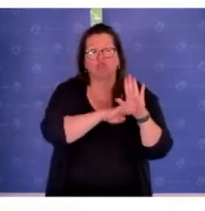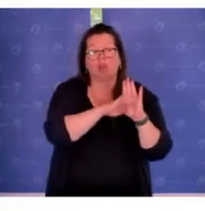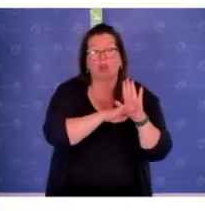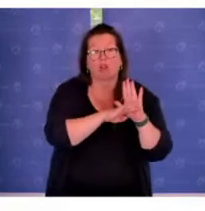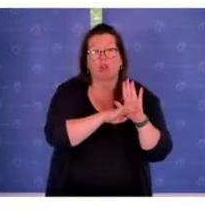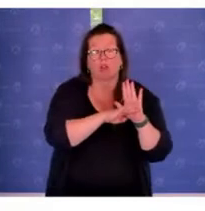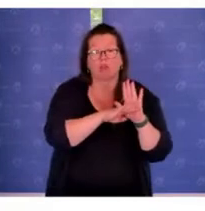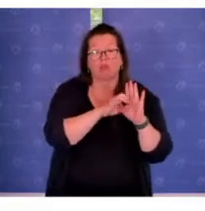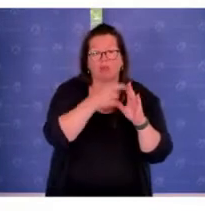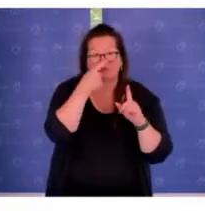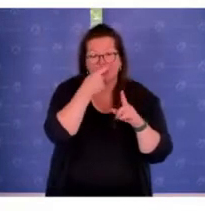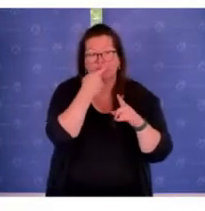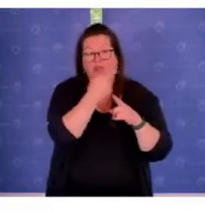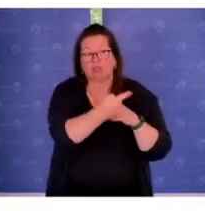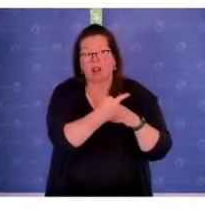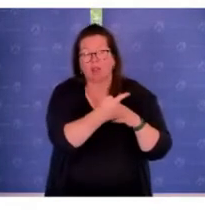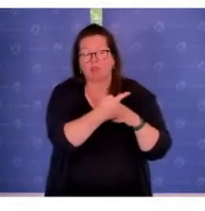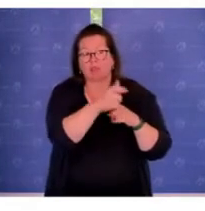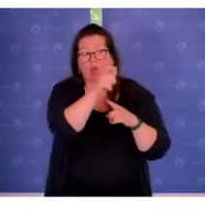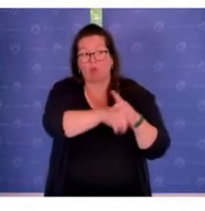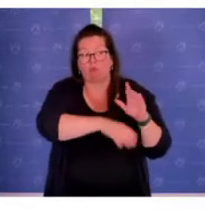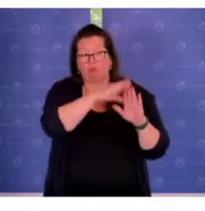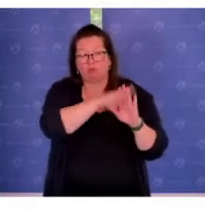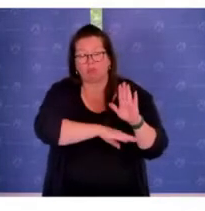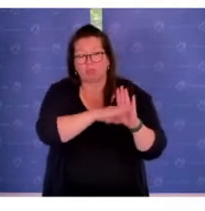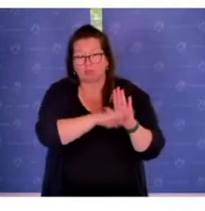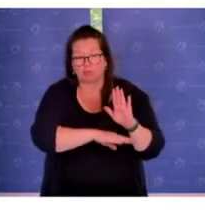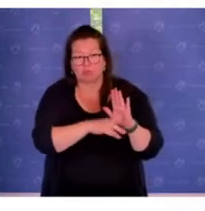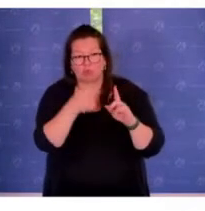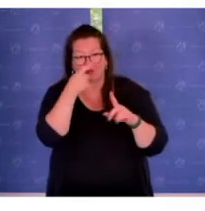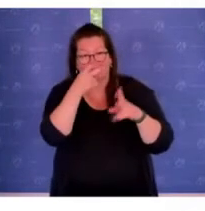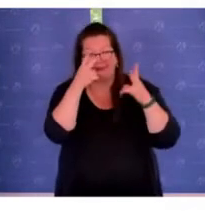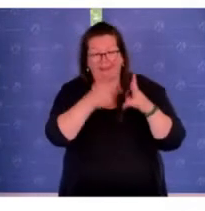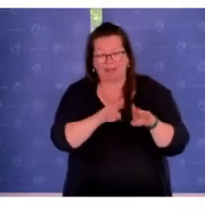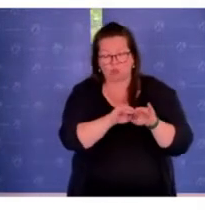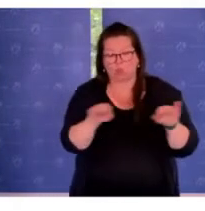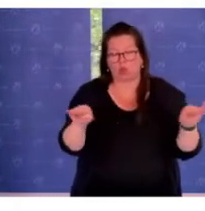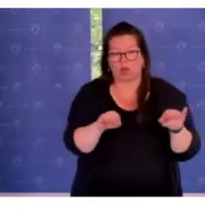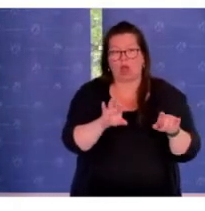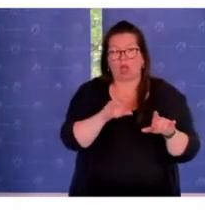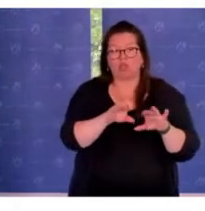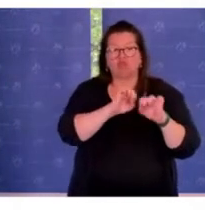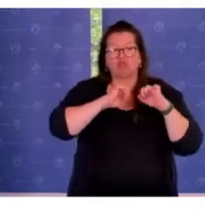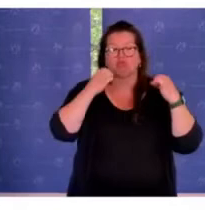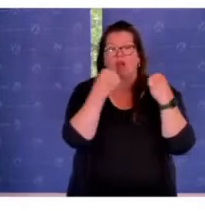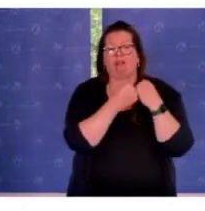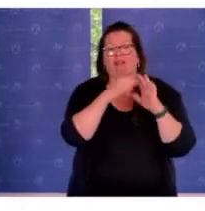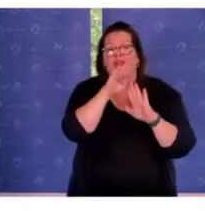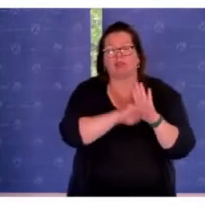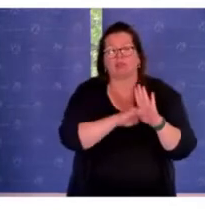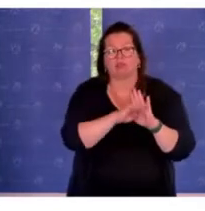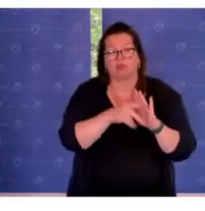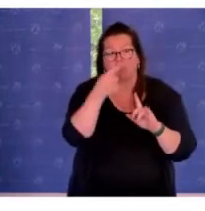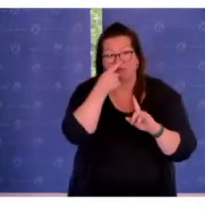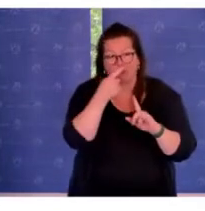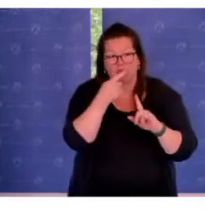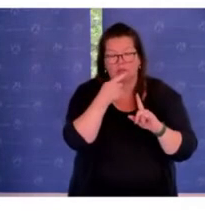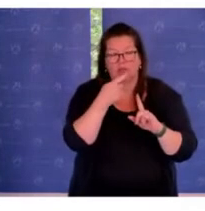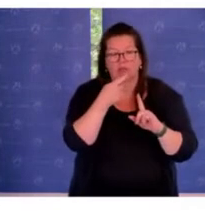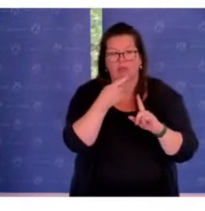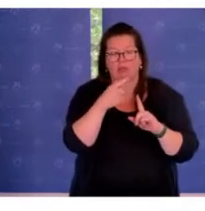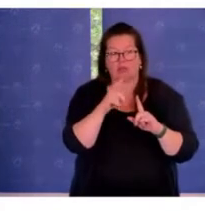ausüben, oder dass eine Rechtsgrundlage geschaffen hat, staatliche Stellen, wenn sie Diskriminierung ausüben, dann auch zum